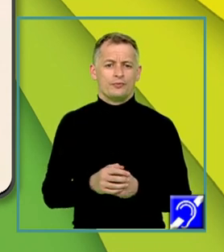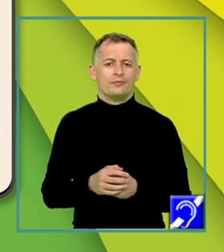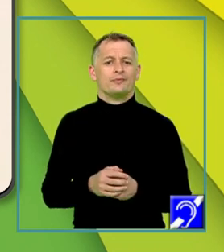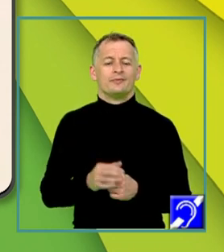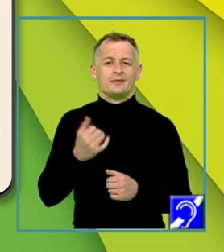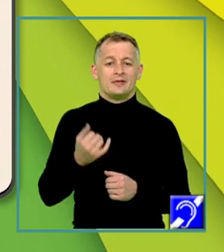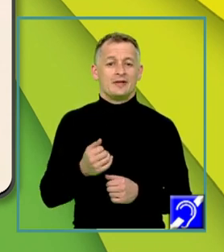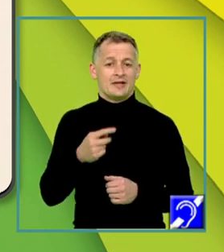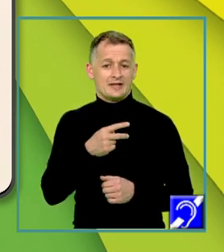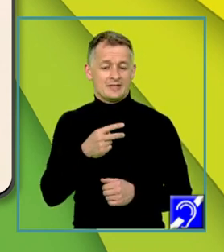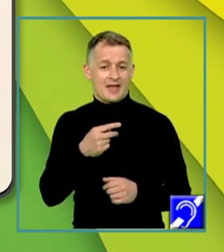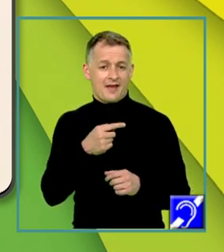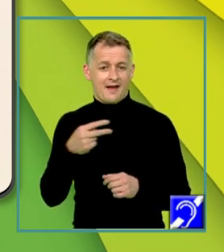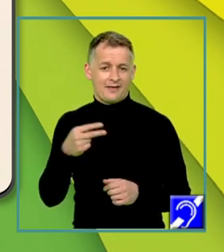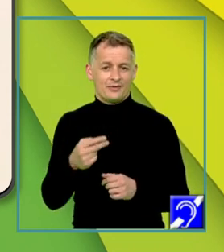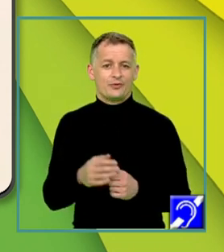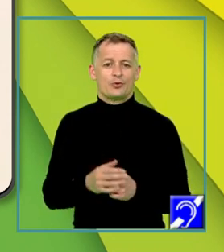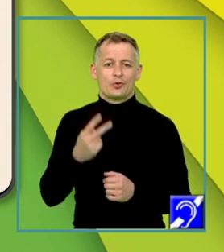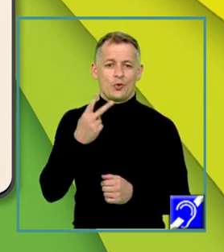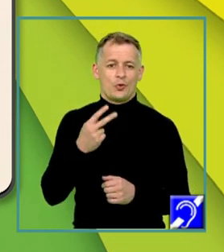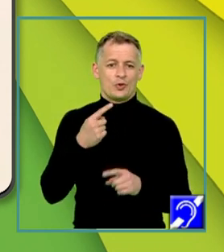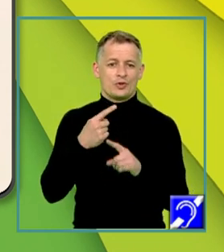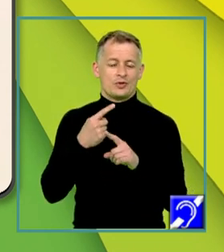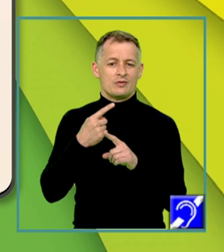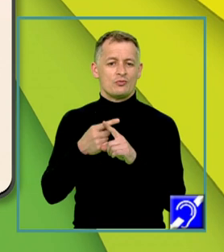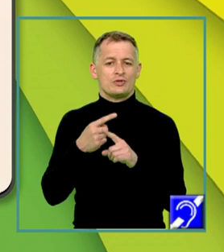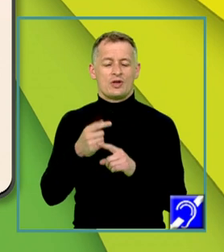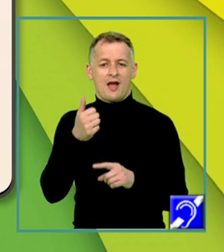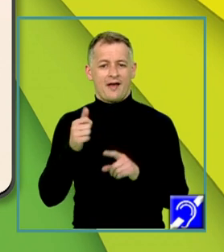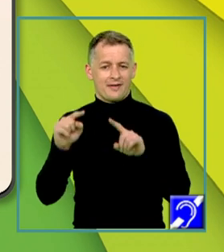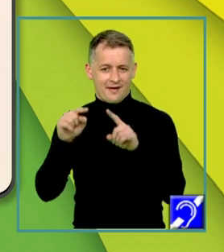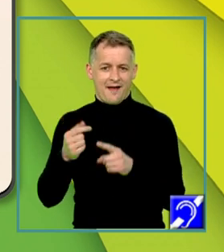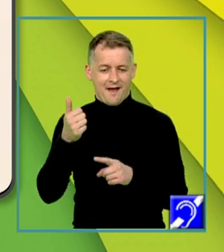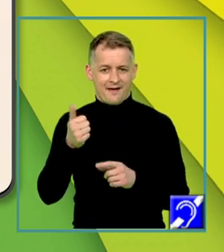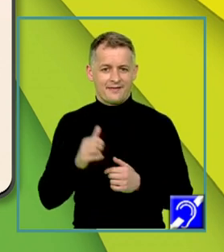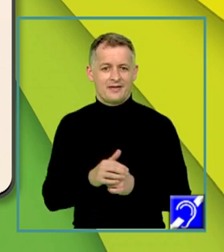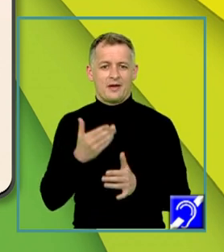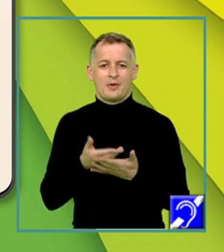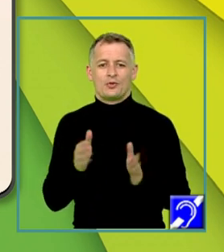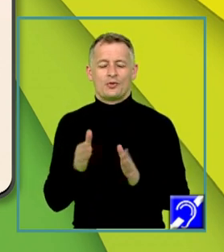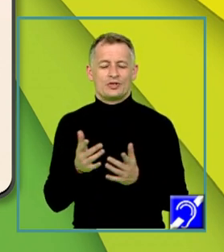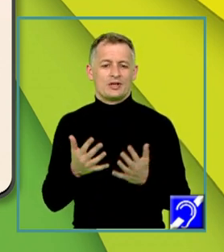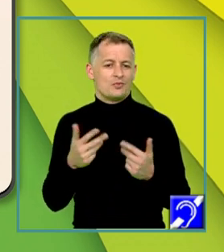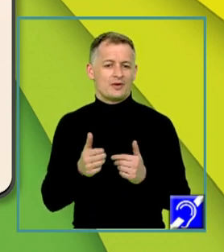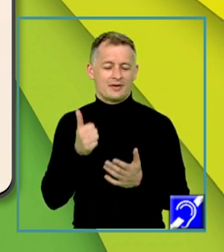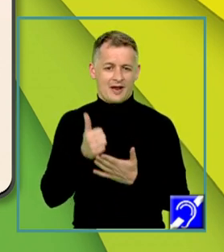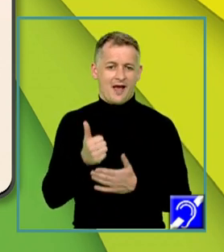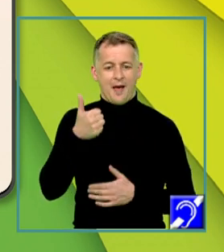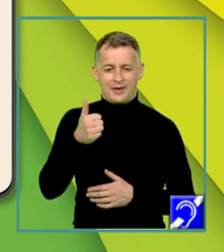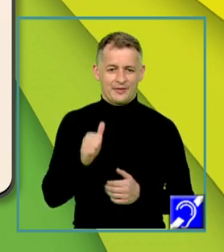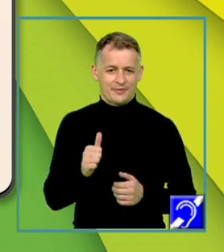1 egal cu 2 în mulțicul matricei A de A pentru orice număr real a mic.